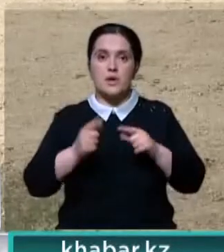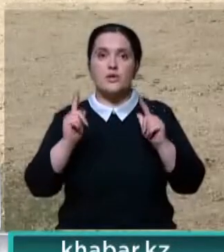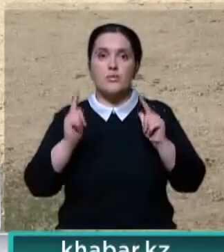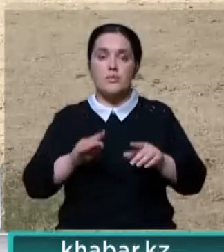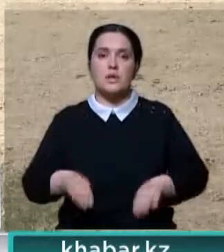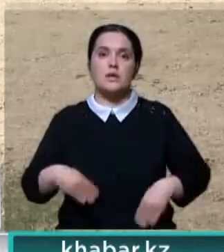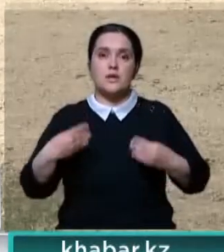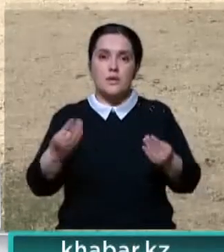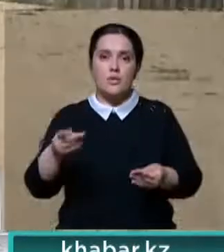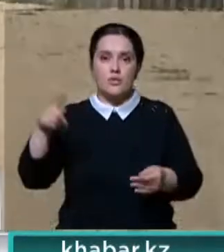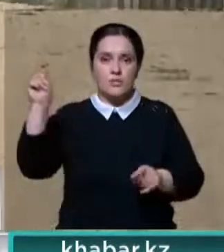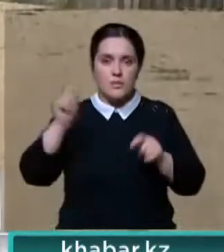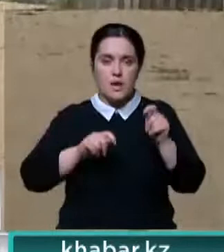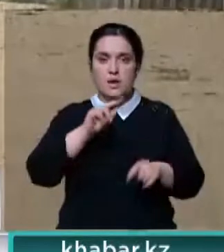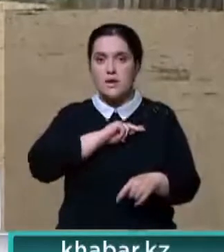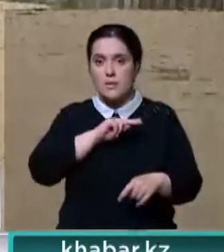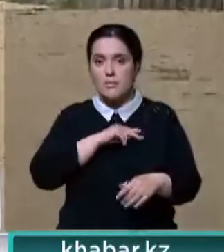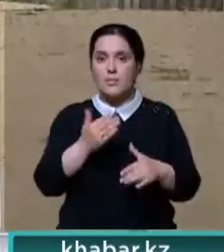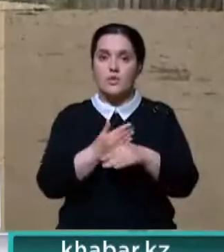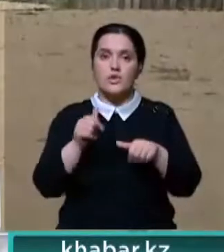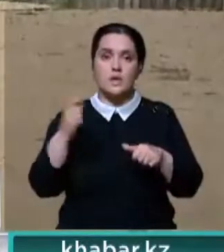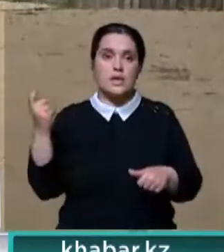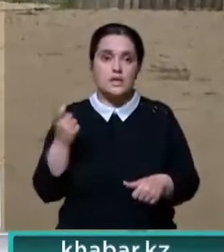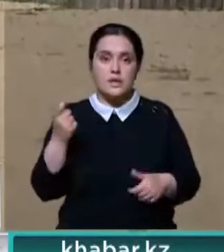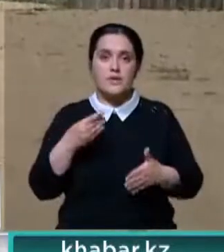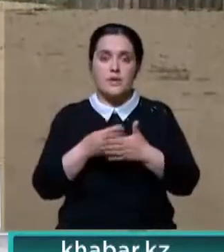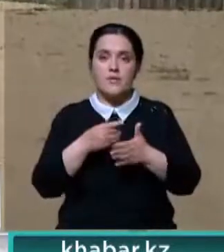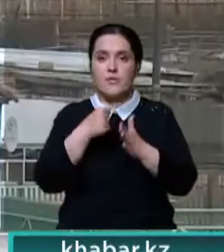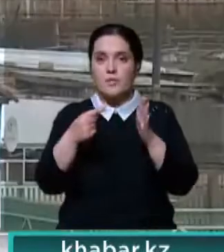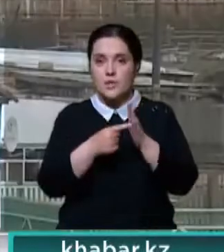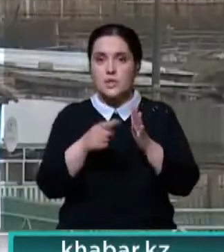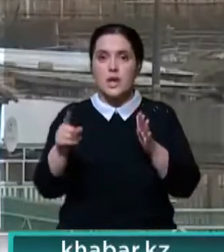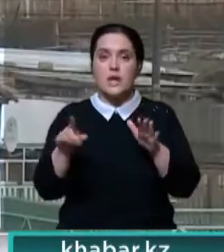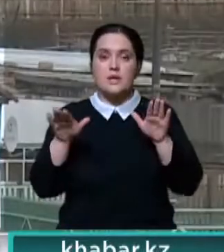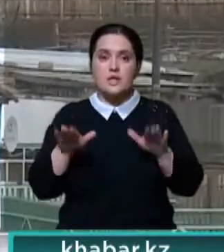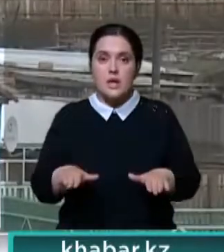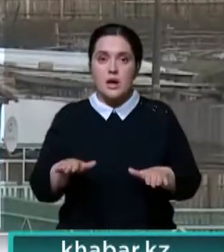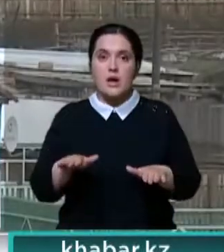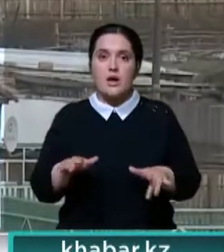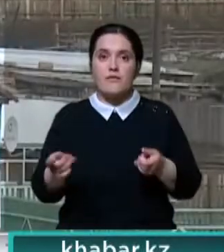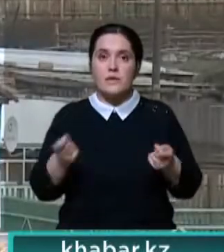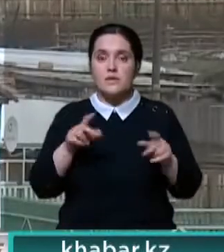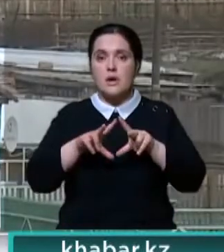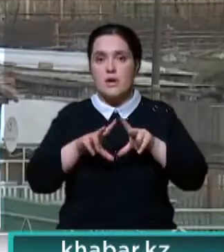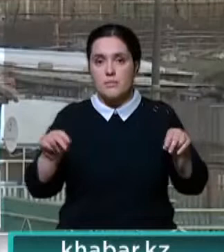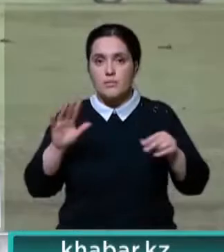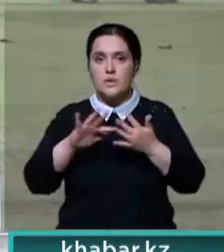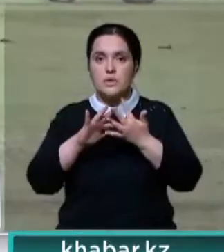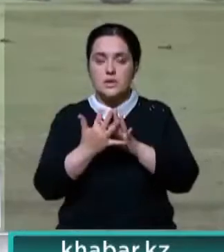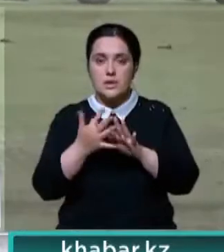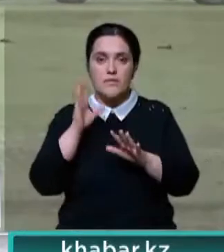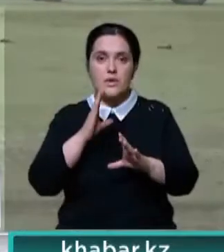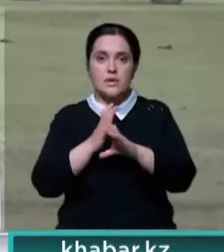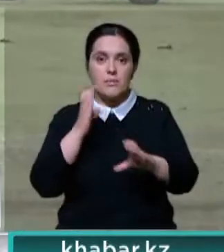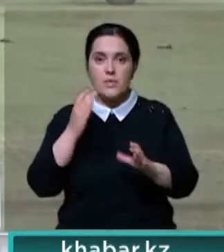готовы предоставить пребывающим работу, помочь в решении хозяйственных и финансовых вопросов. Местные же власти обещают провести в село центральный